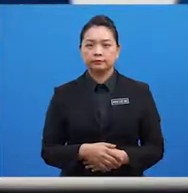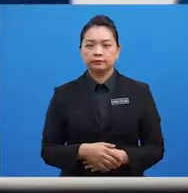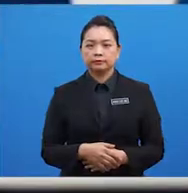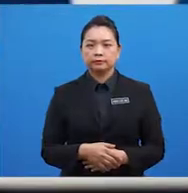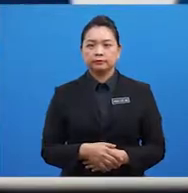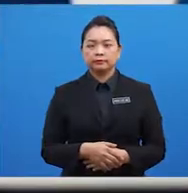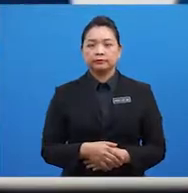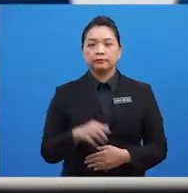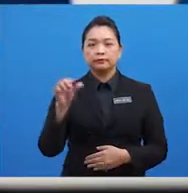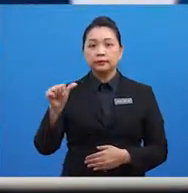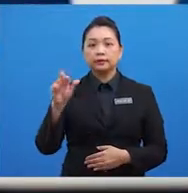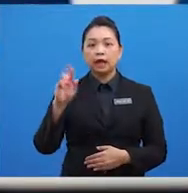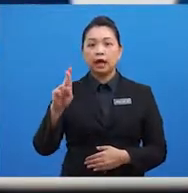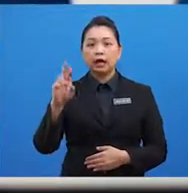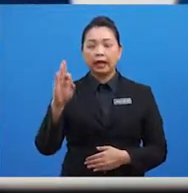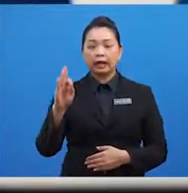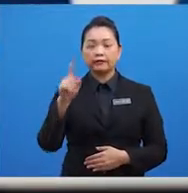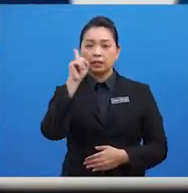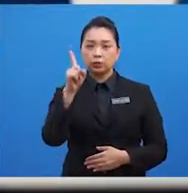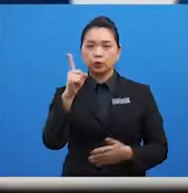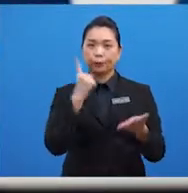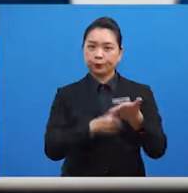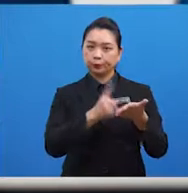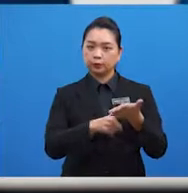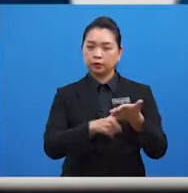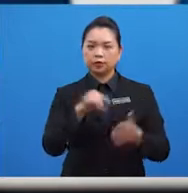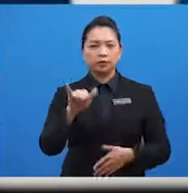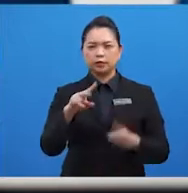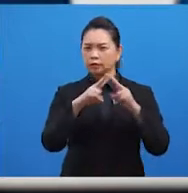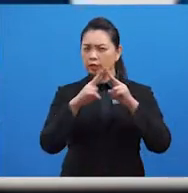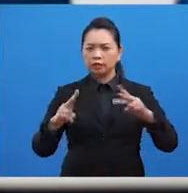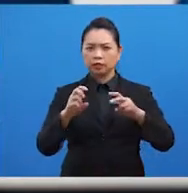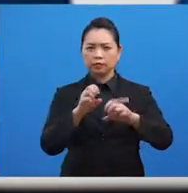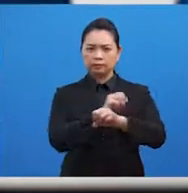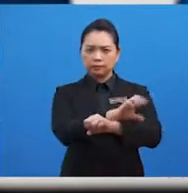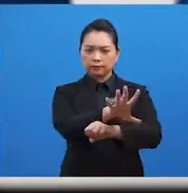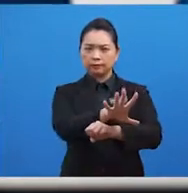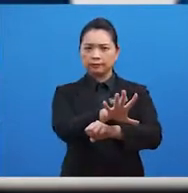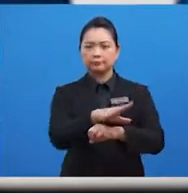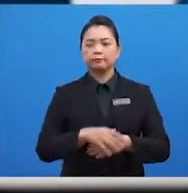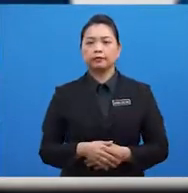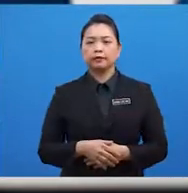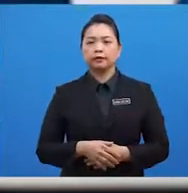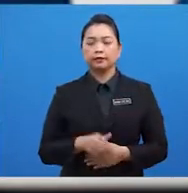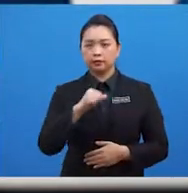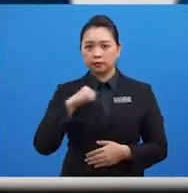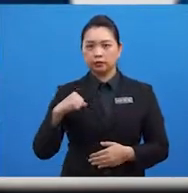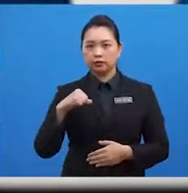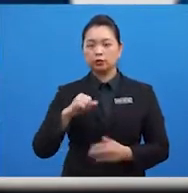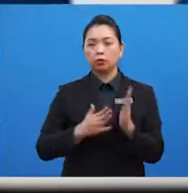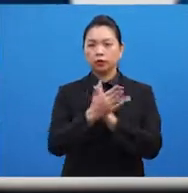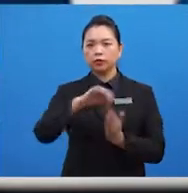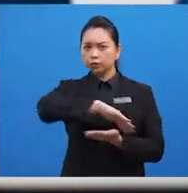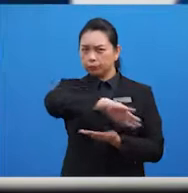ARF merupakan satu forum yang sangat efektif dianggotai oleh semua negara anggota